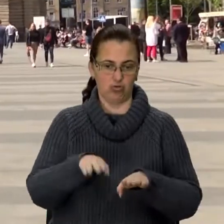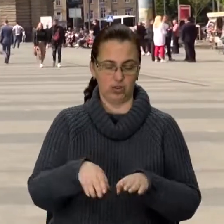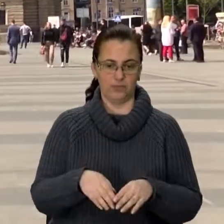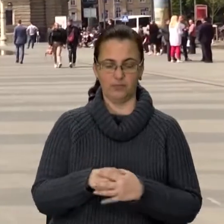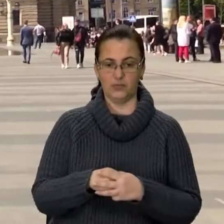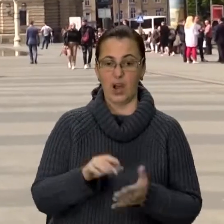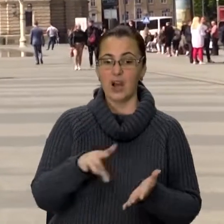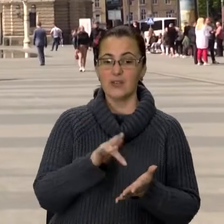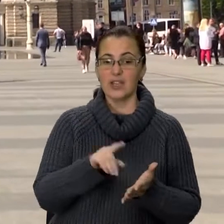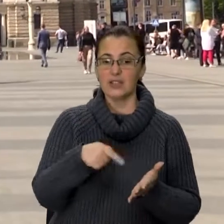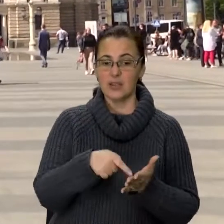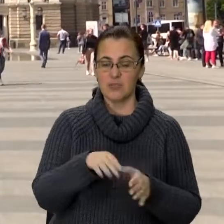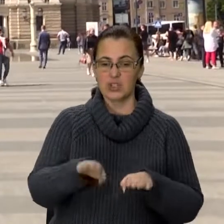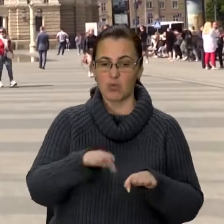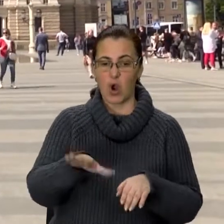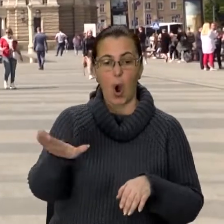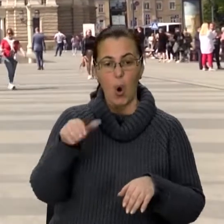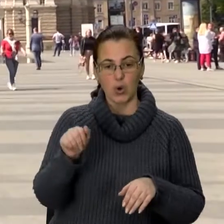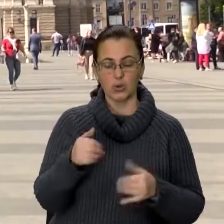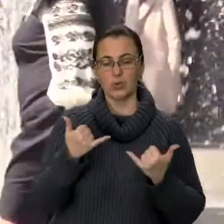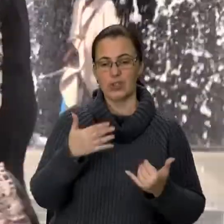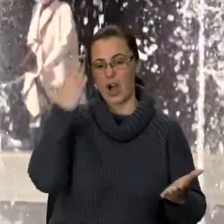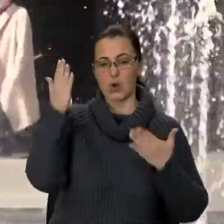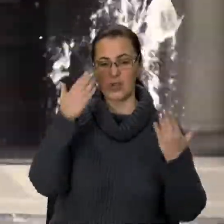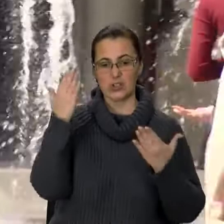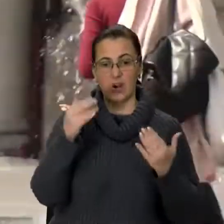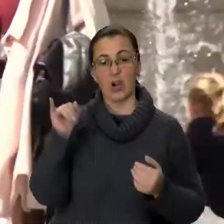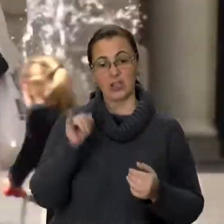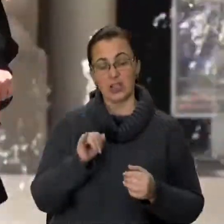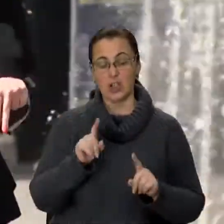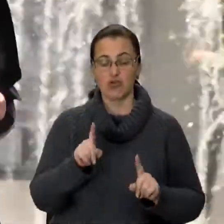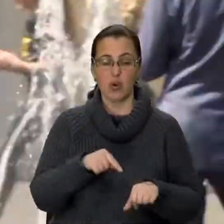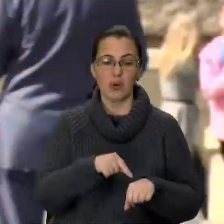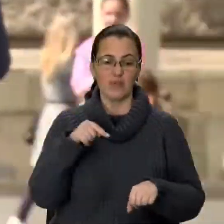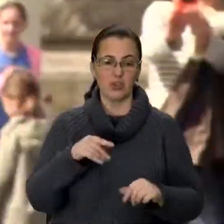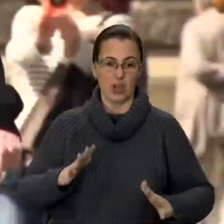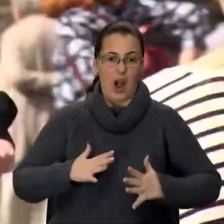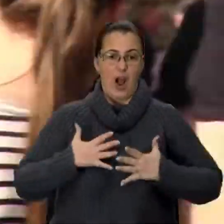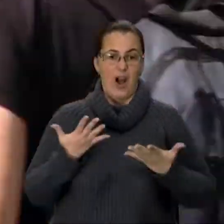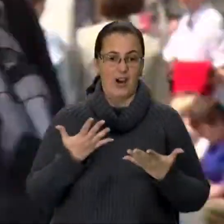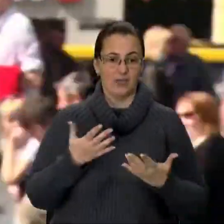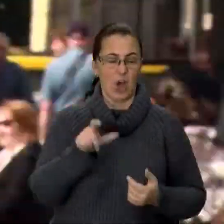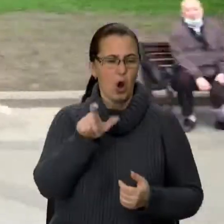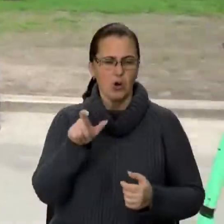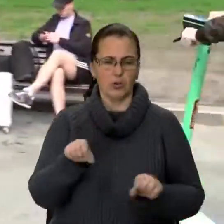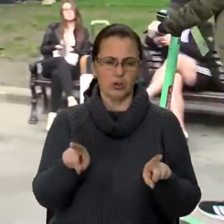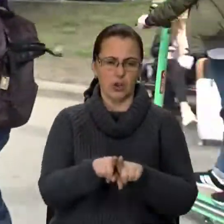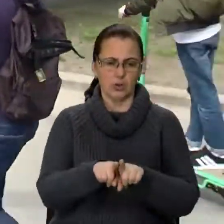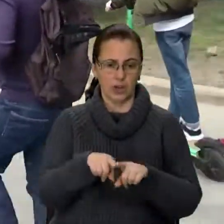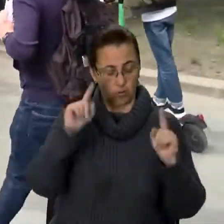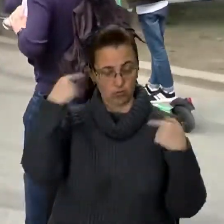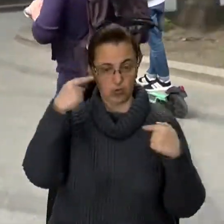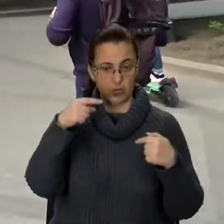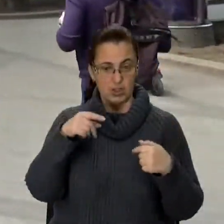крути, але в центрі міста самокати орендують здебільшого для розваги. Аби ще більше відчути драйв, відчайдухи, мов шуліки, шугають поміж